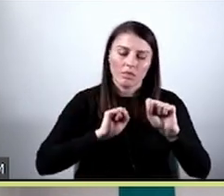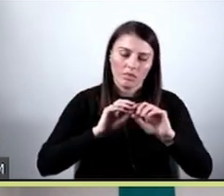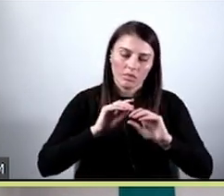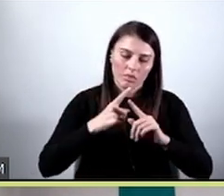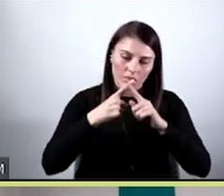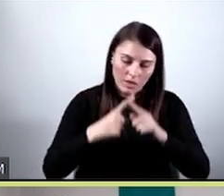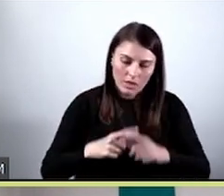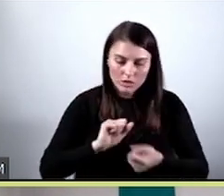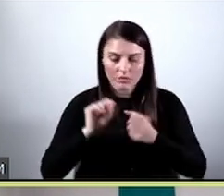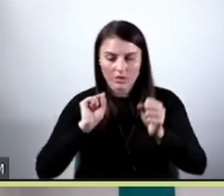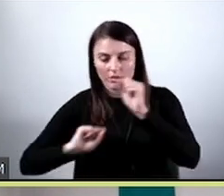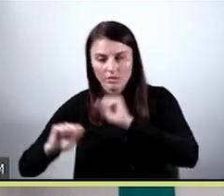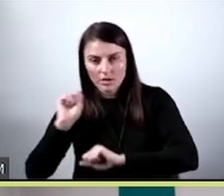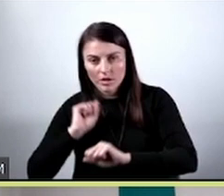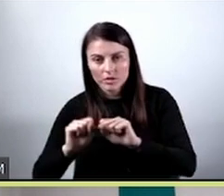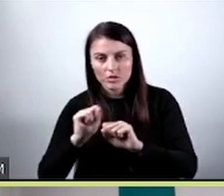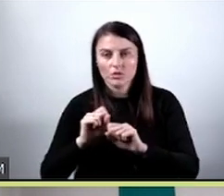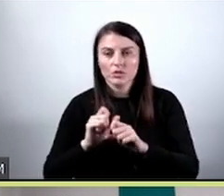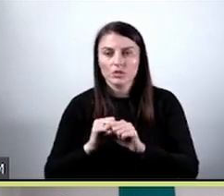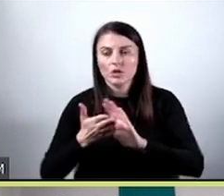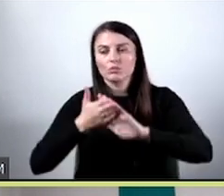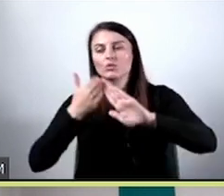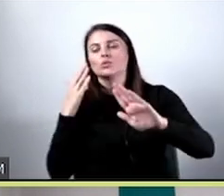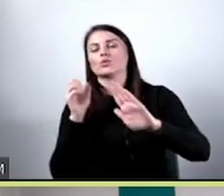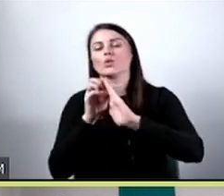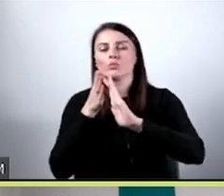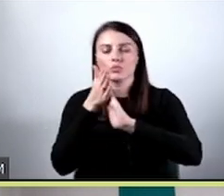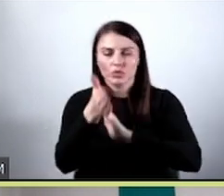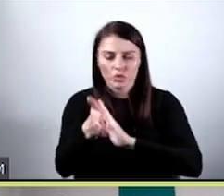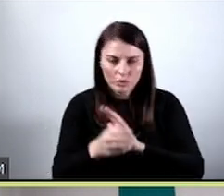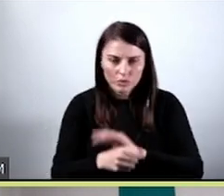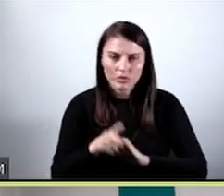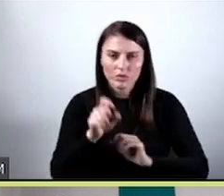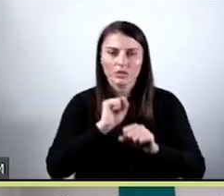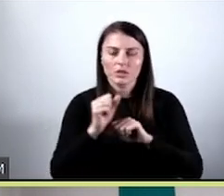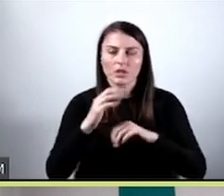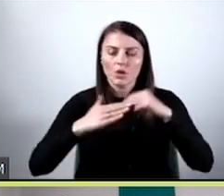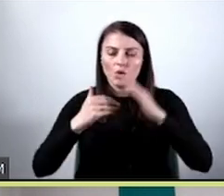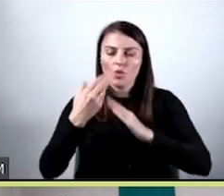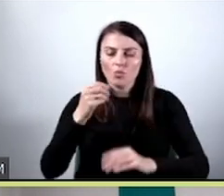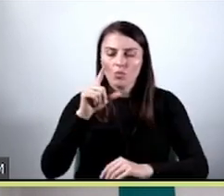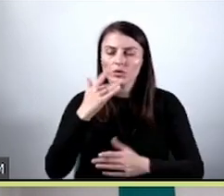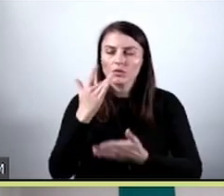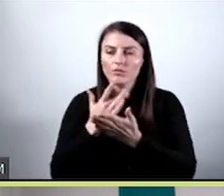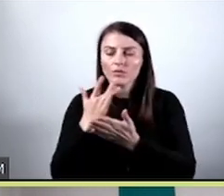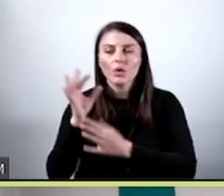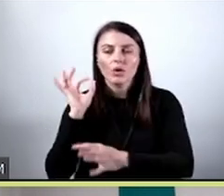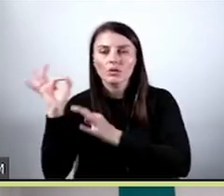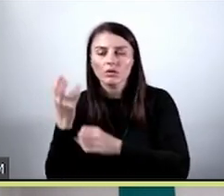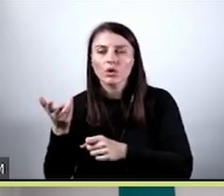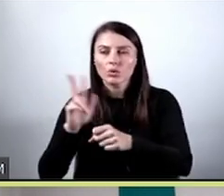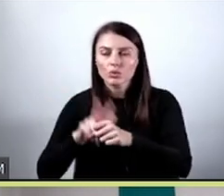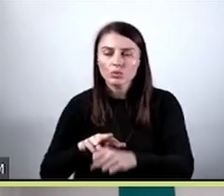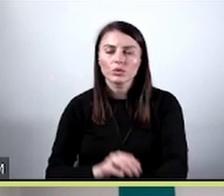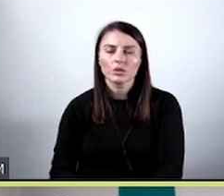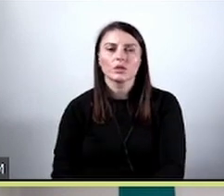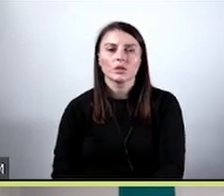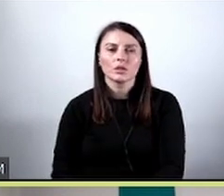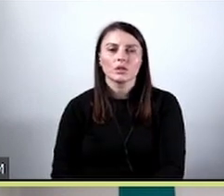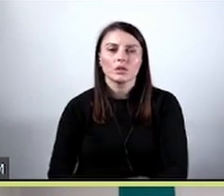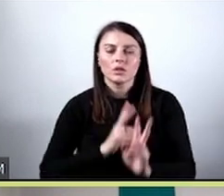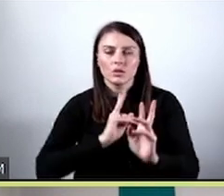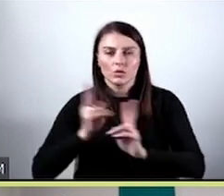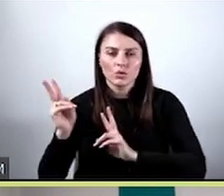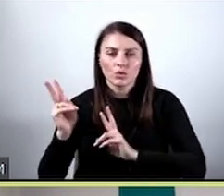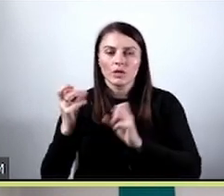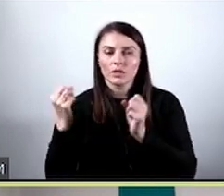przyszłości, czyli model trenowany jest na danych i wykorzystuje dane takie, których w normalnej